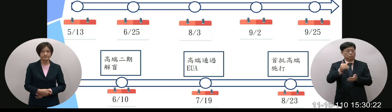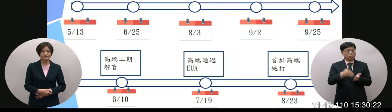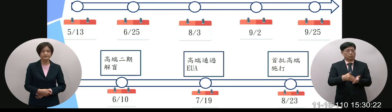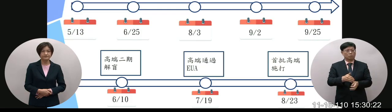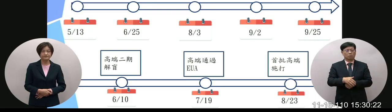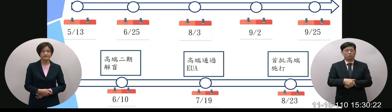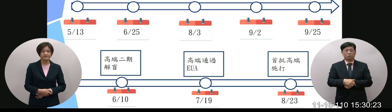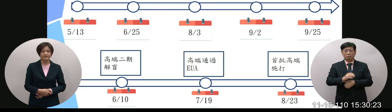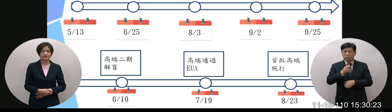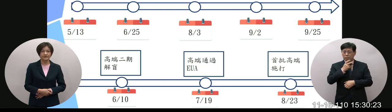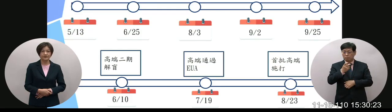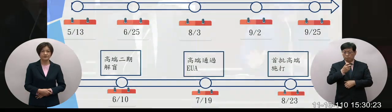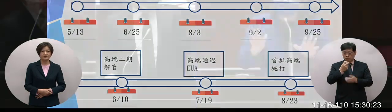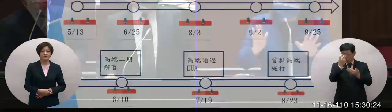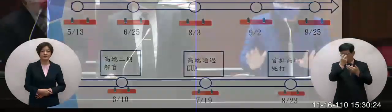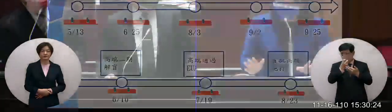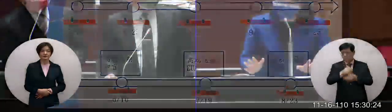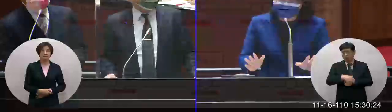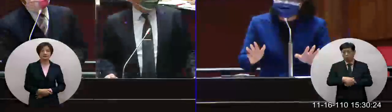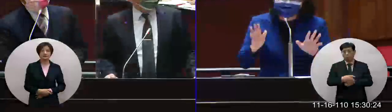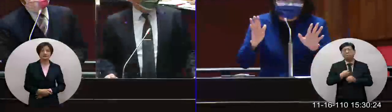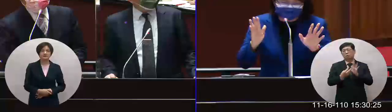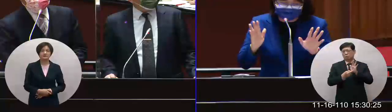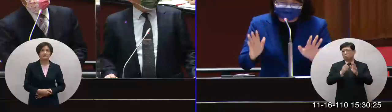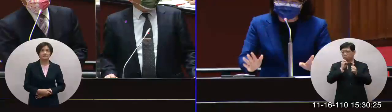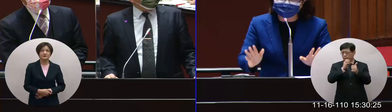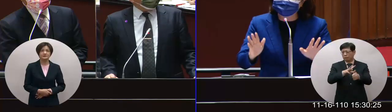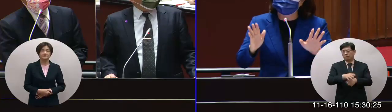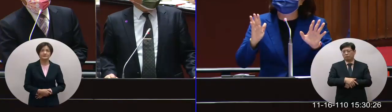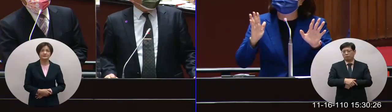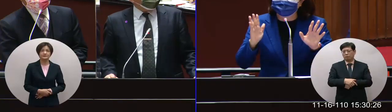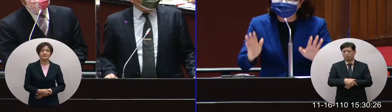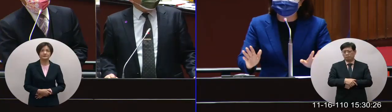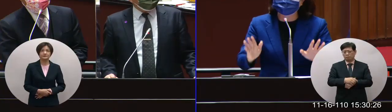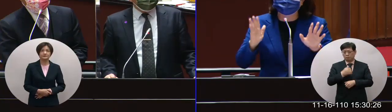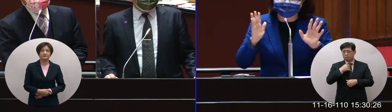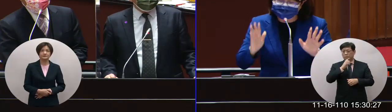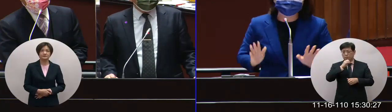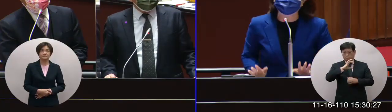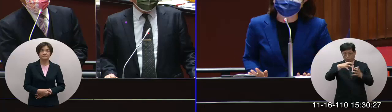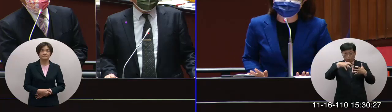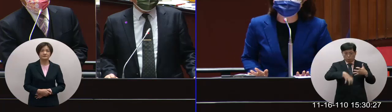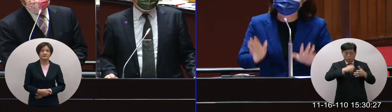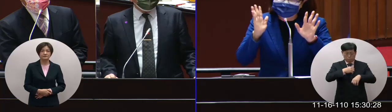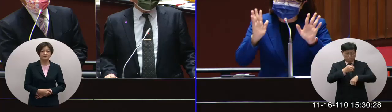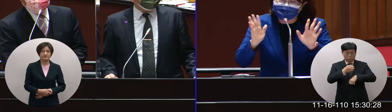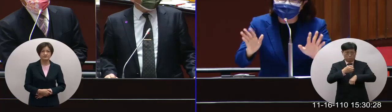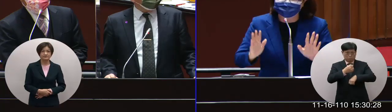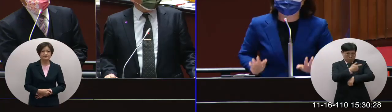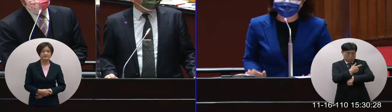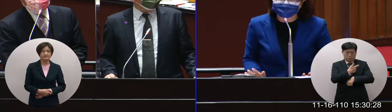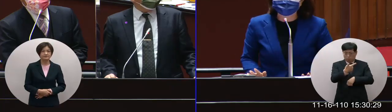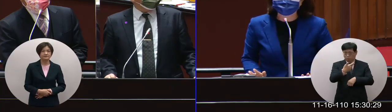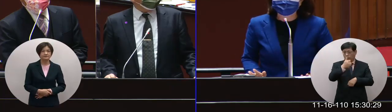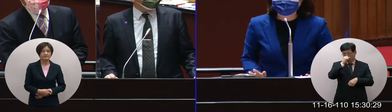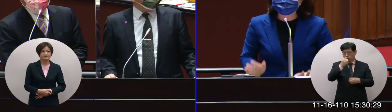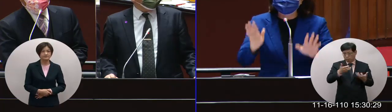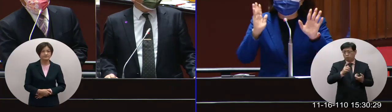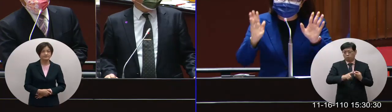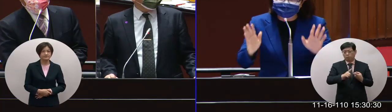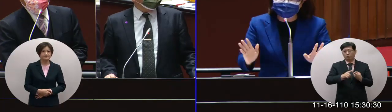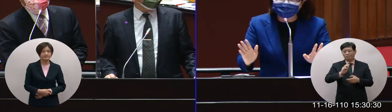嘛可是我們就看這個部分我說實在其實我們所有人都覺得國產疫苗不是壞事是好事